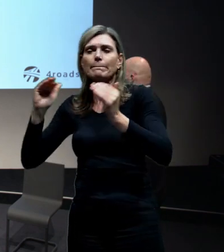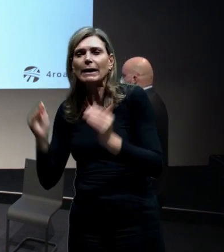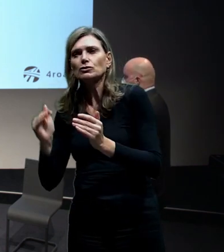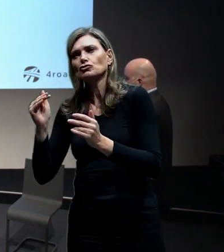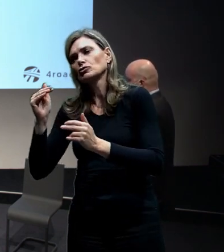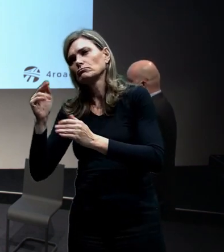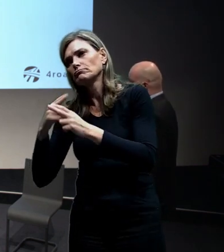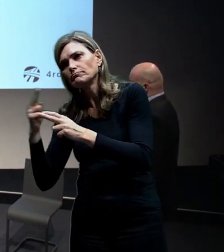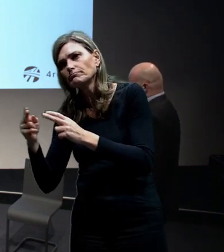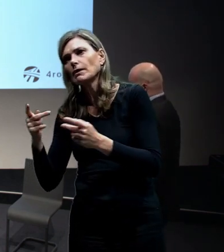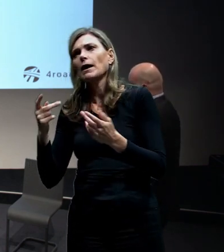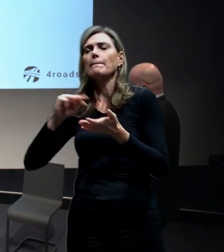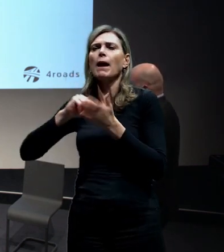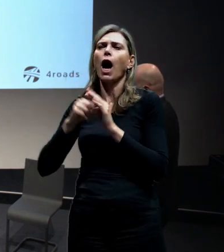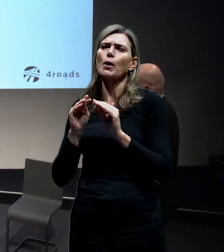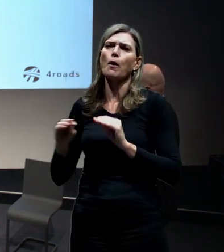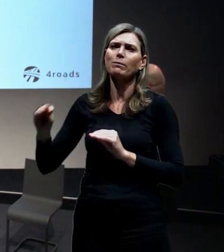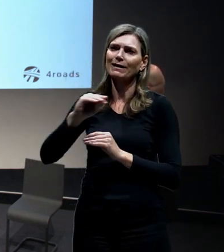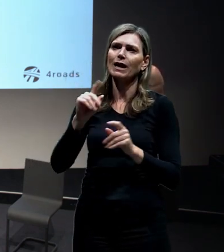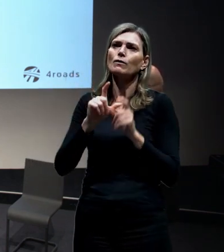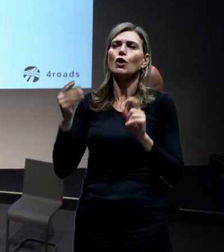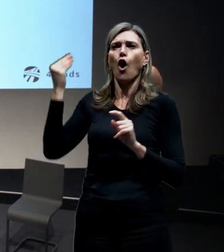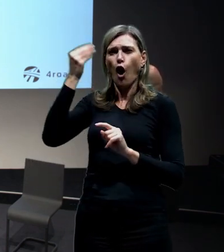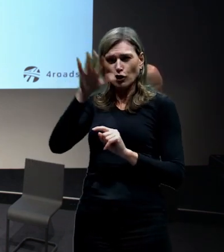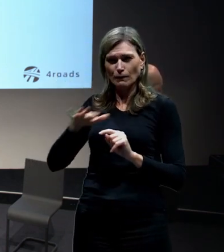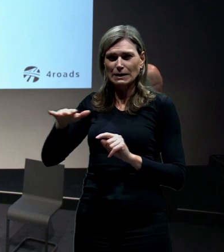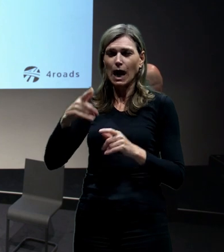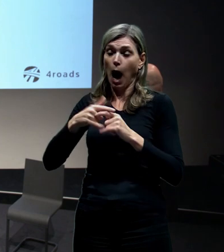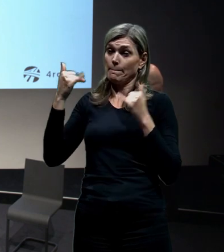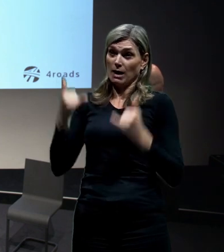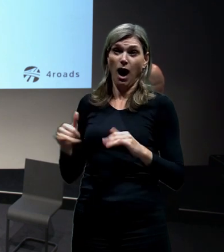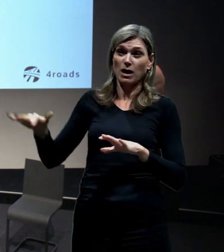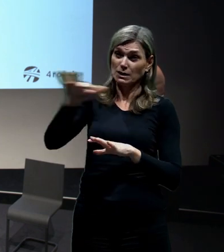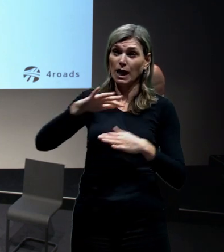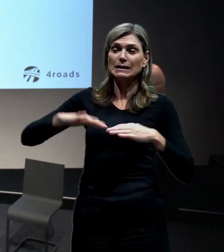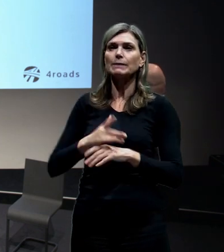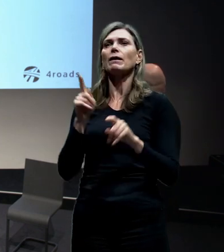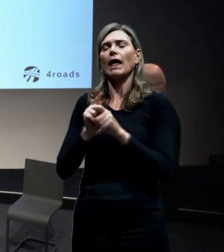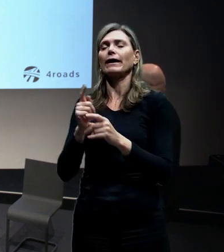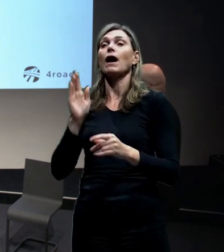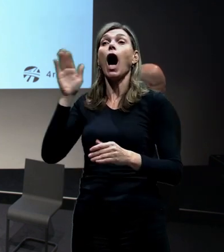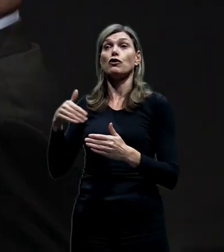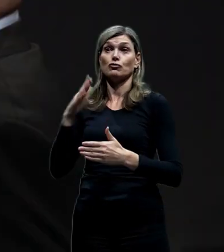plán údřetelné mobility. Určitě Holešovičkám a celé Praze pomůže další linka metra.